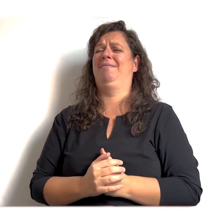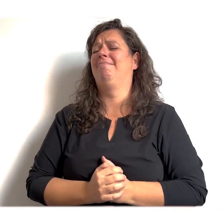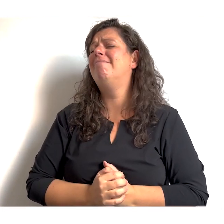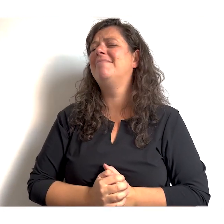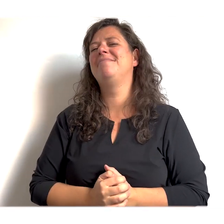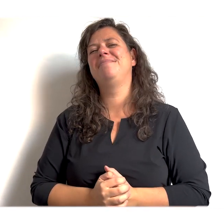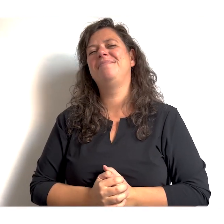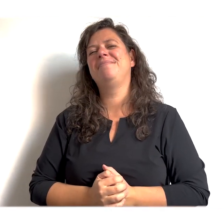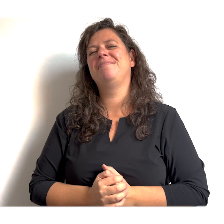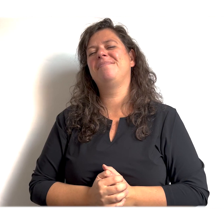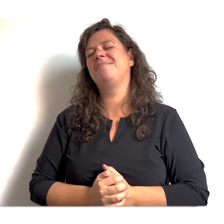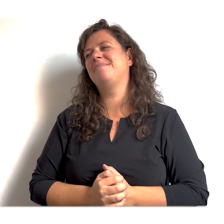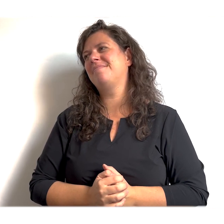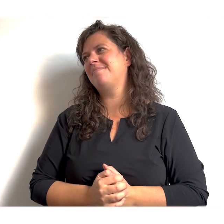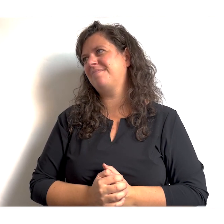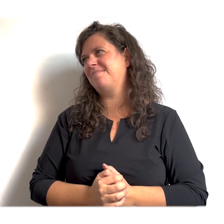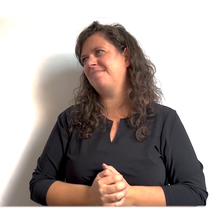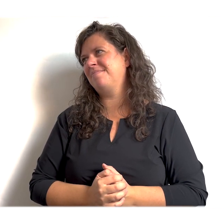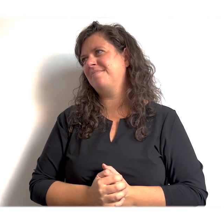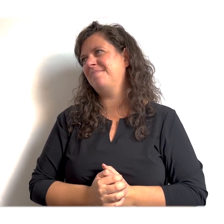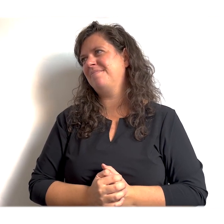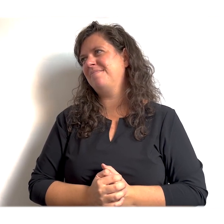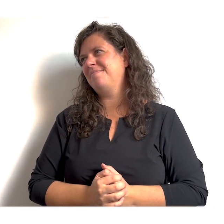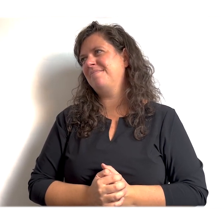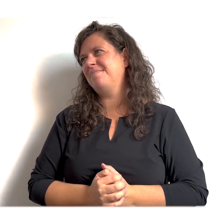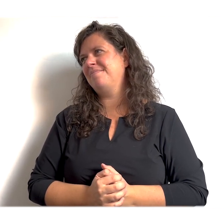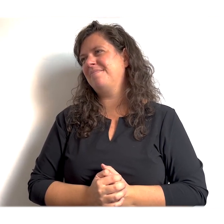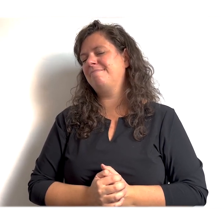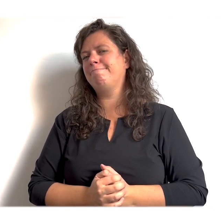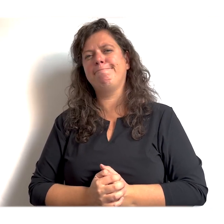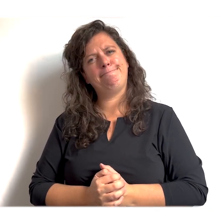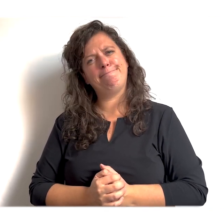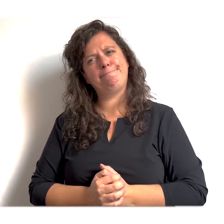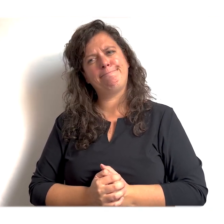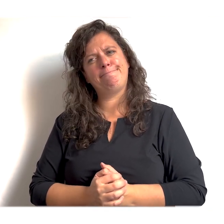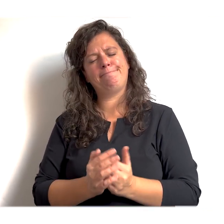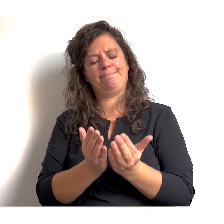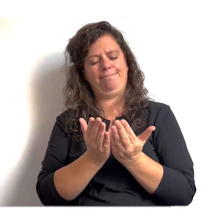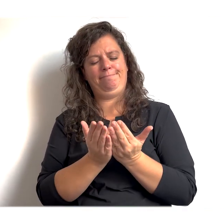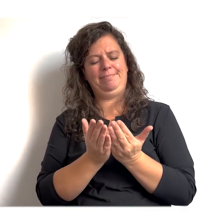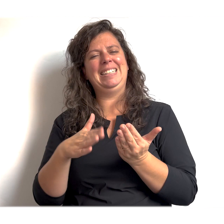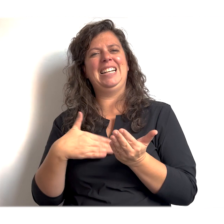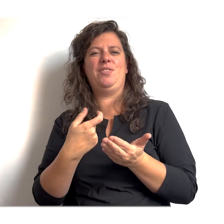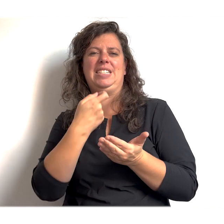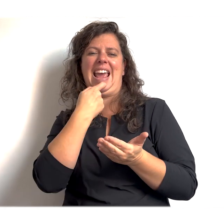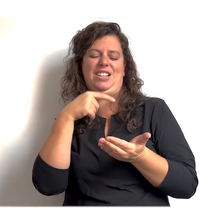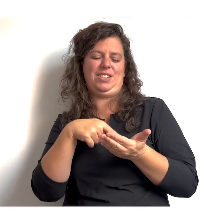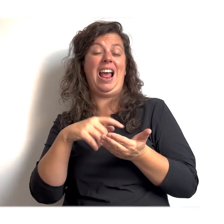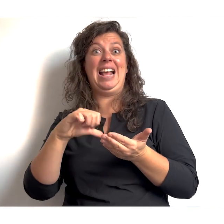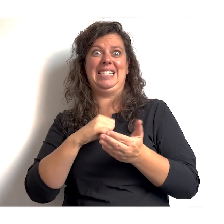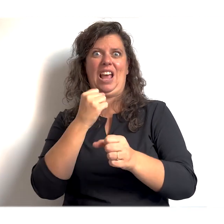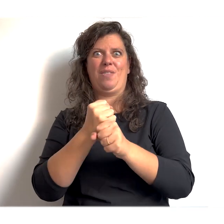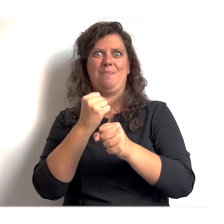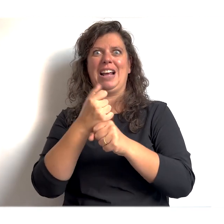MUZIEK MUZIEK MUZIEK Mijn lievelingseten? Zelfde gemaakte koekjes natuurlijk!